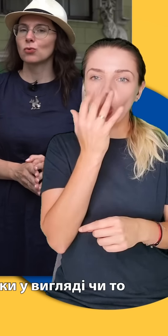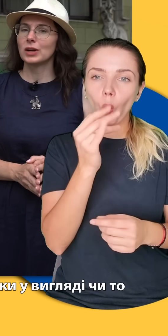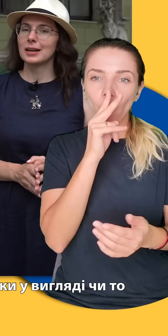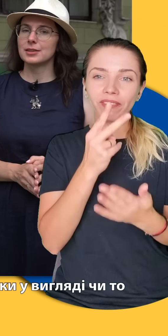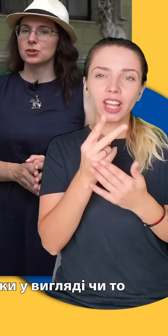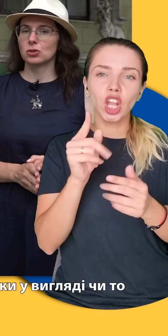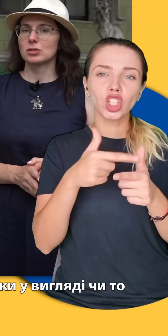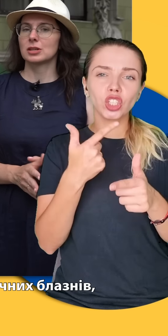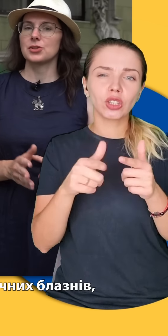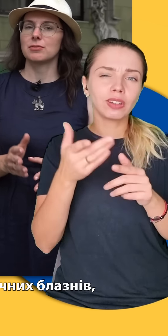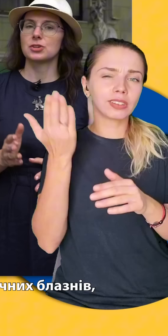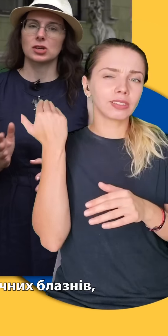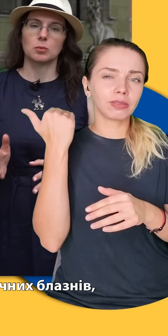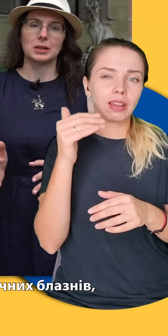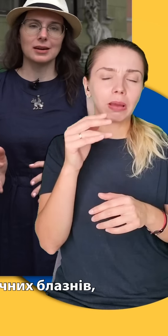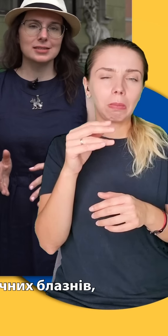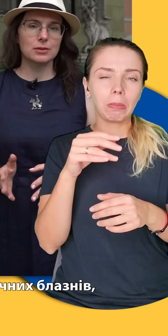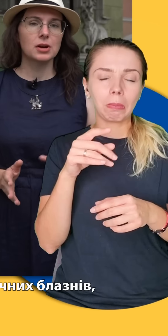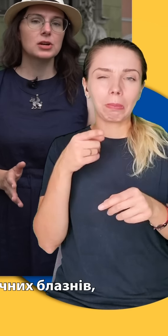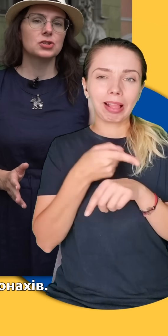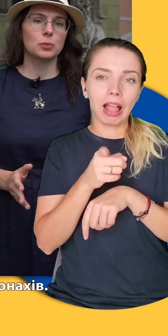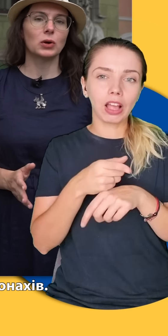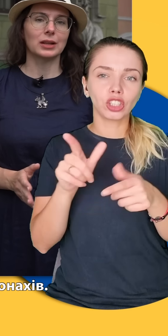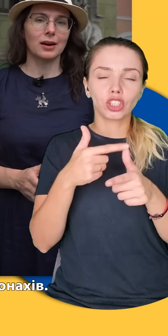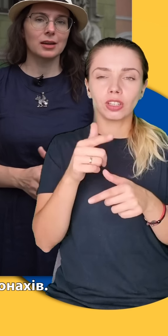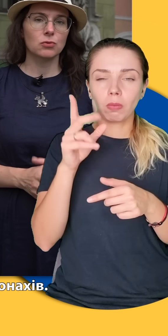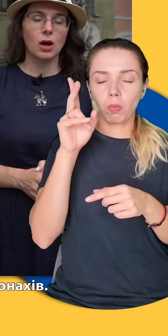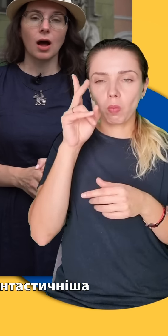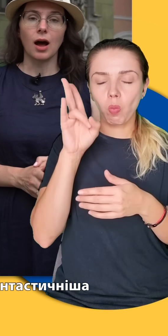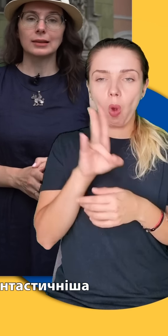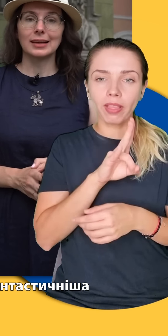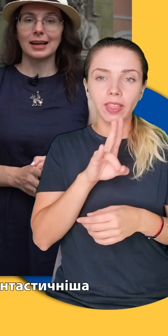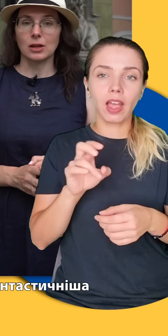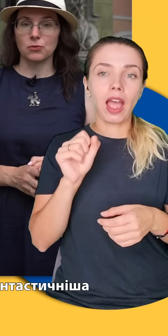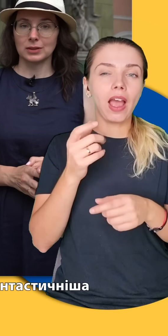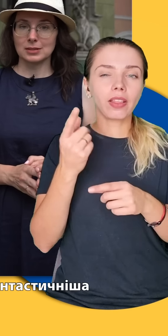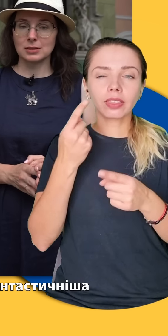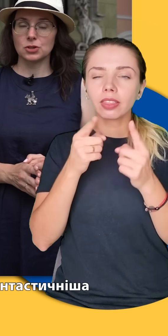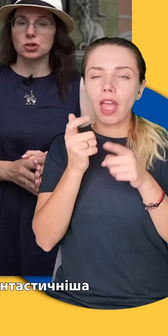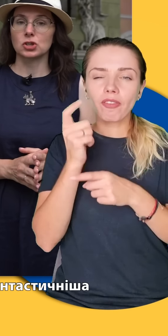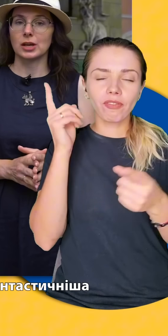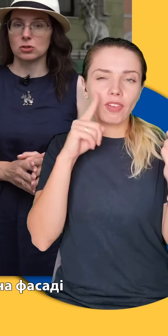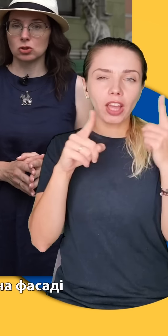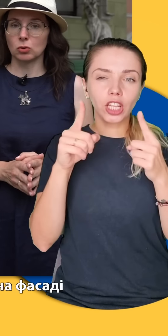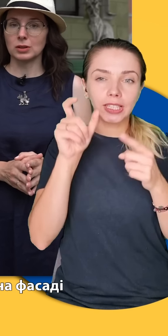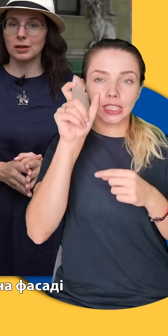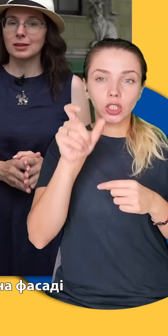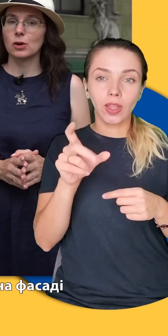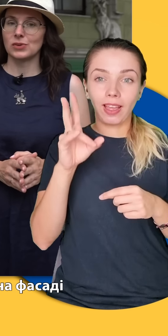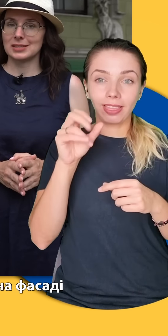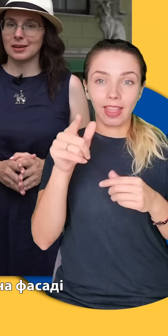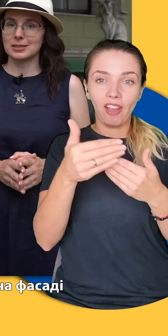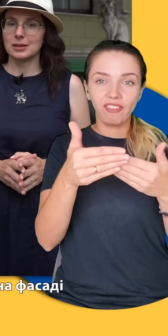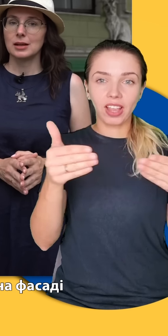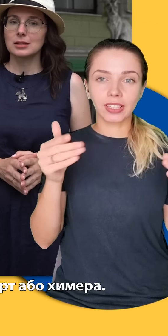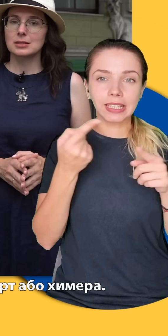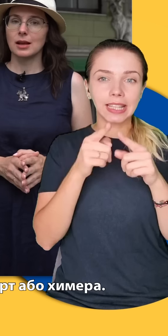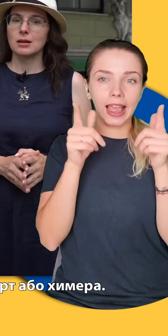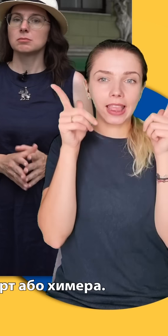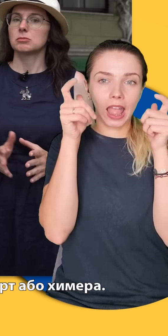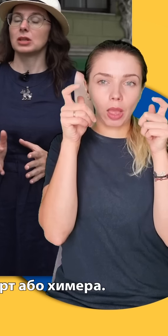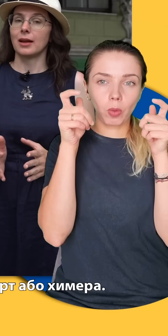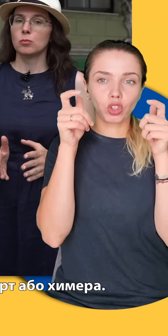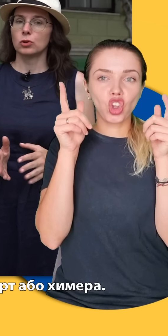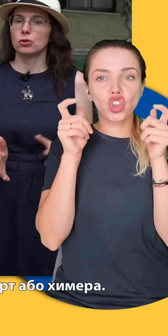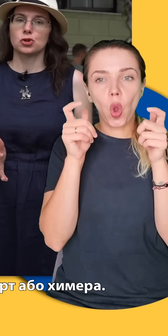маски у вигляді чи то середньовічних блазнів, чи монахів. Але найфантастичніша істота на фасаді –